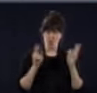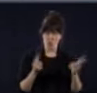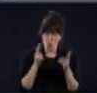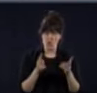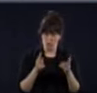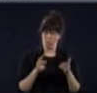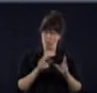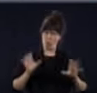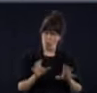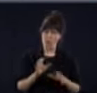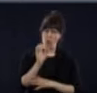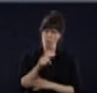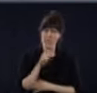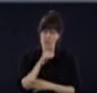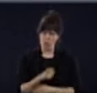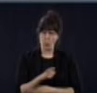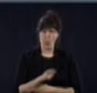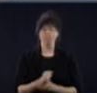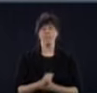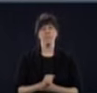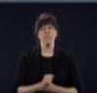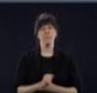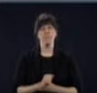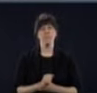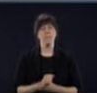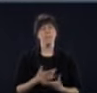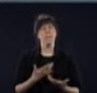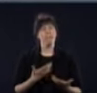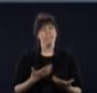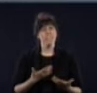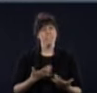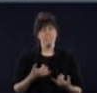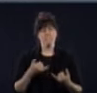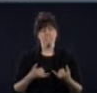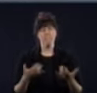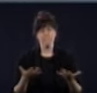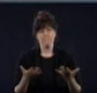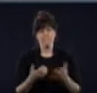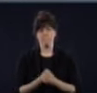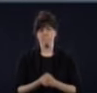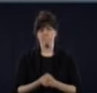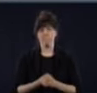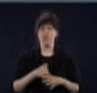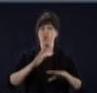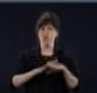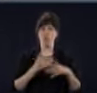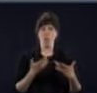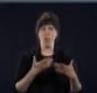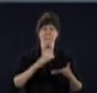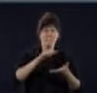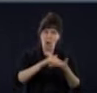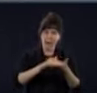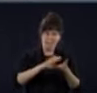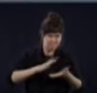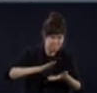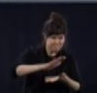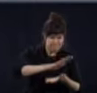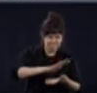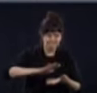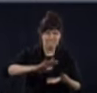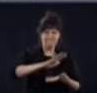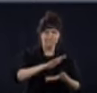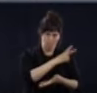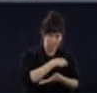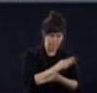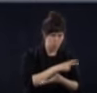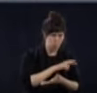de l'hôpital. Puis je vais terminer en disant qu'on va revoir, au niveau de l'île de Montréal, le secteur hospitalier.